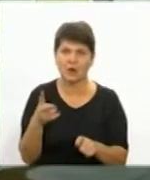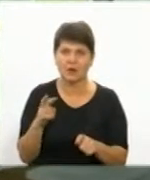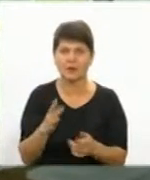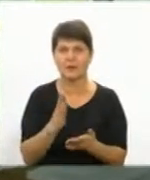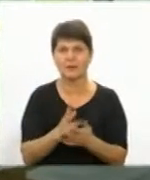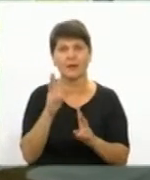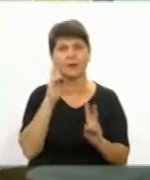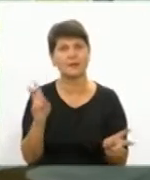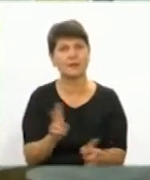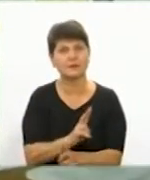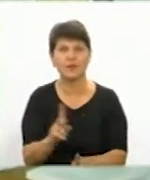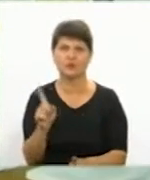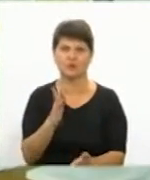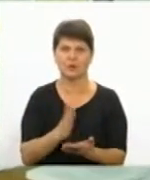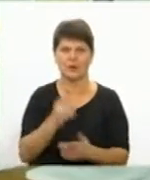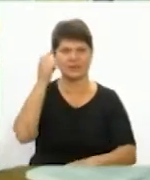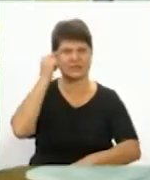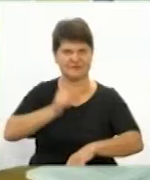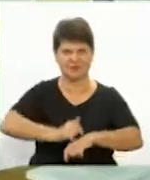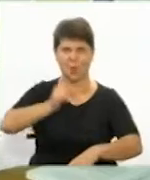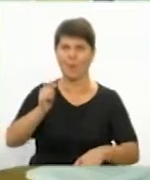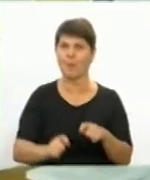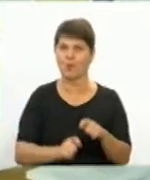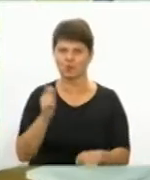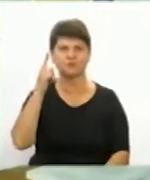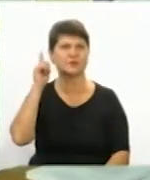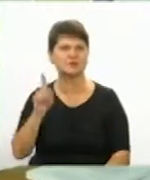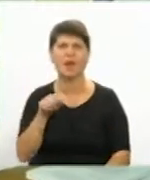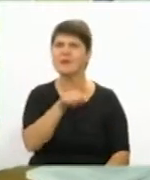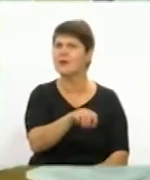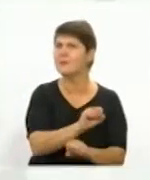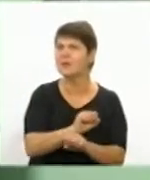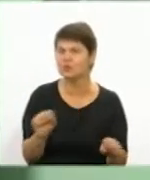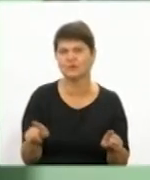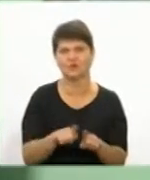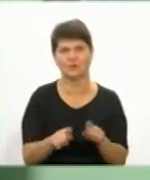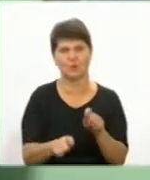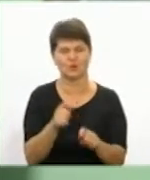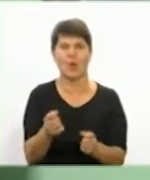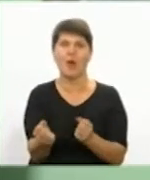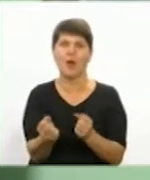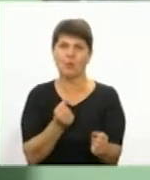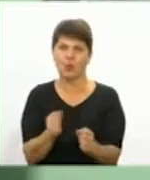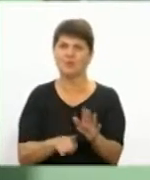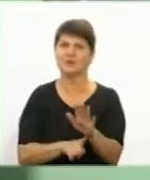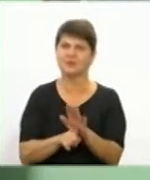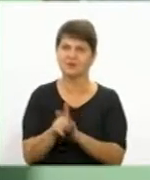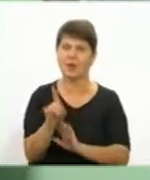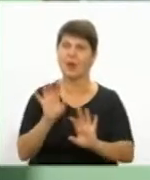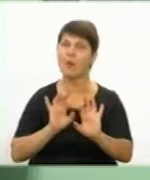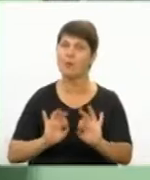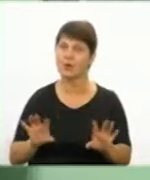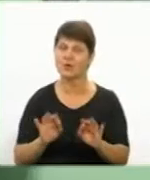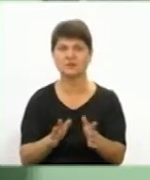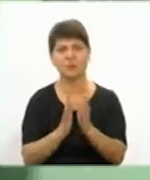не знають, а є такі, що свідомо порушують. І знаючи, що там не можна, все одно порушують. Боремося. Сначала пояснюємо,